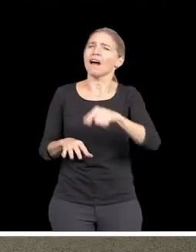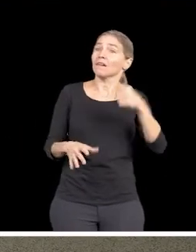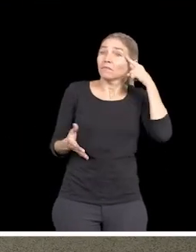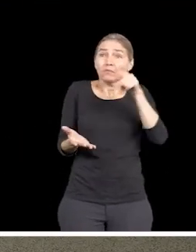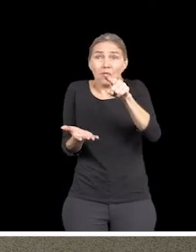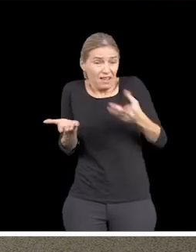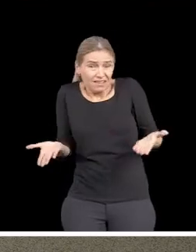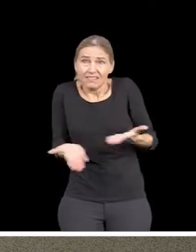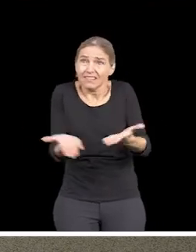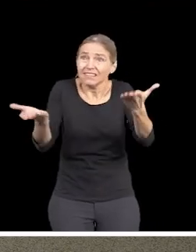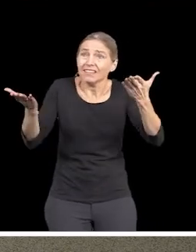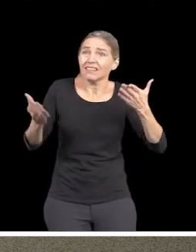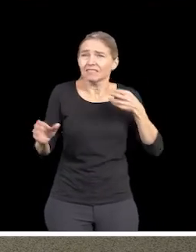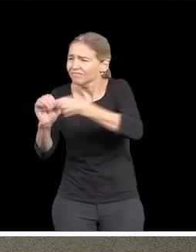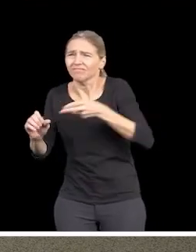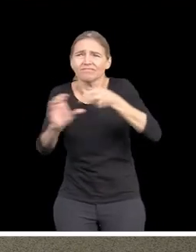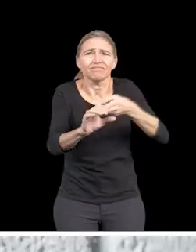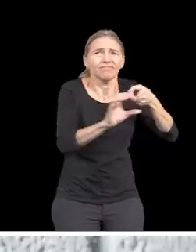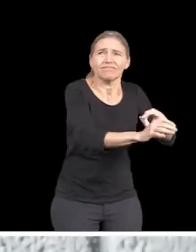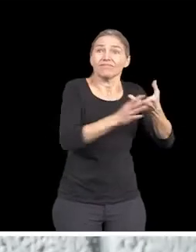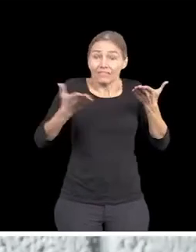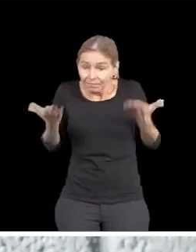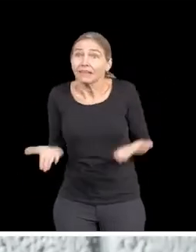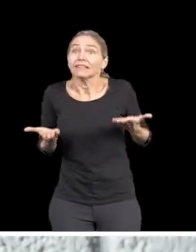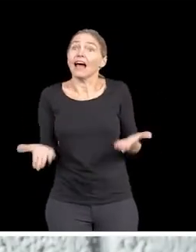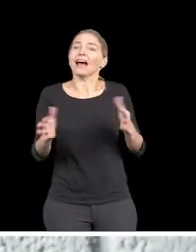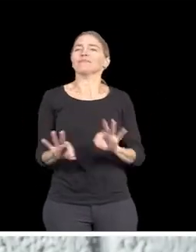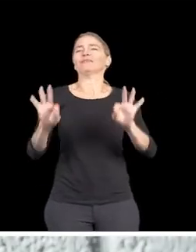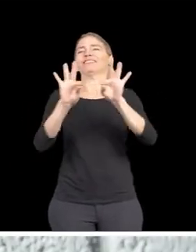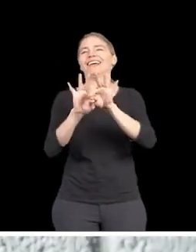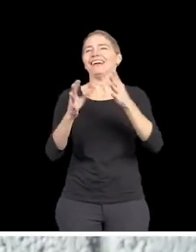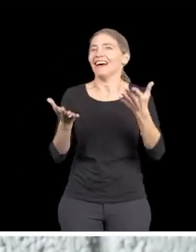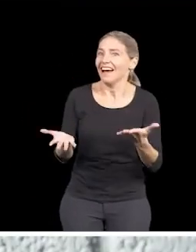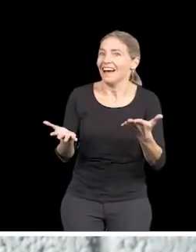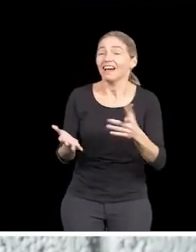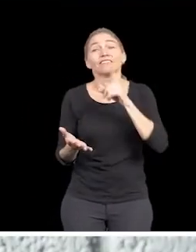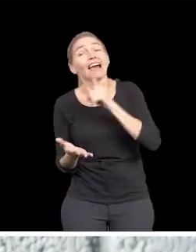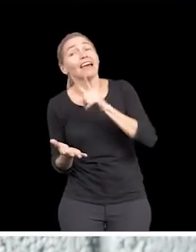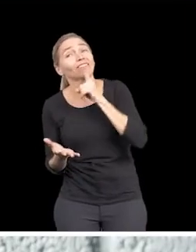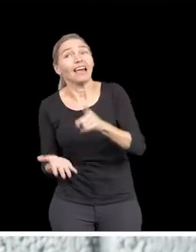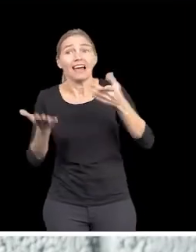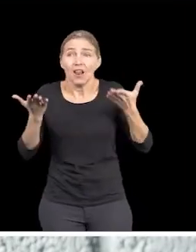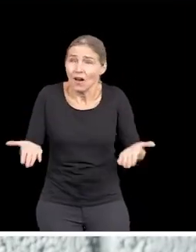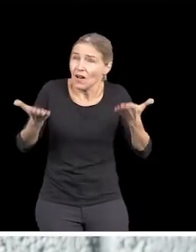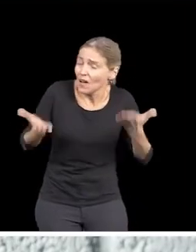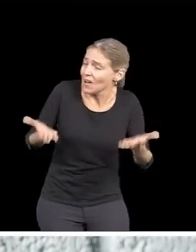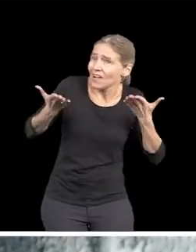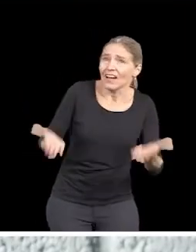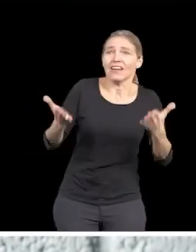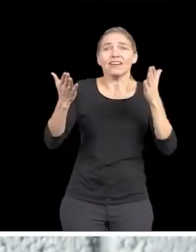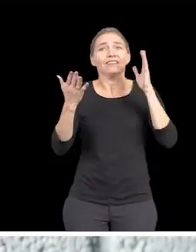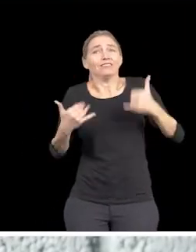dans le présent qui est le tien. Et il y a ce plein présent qui est le tien et qui